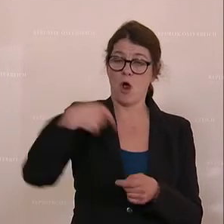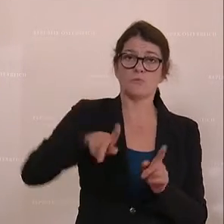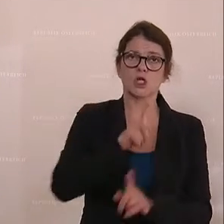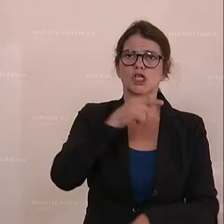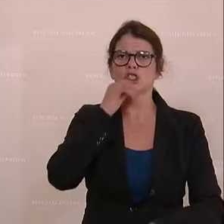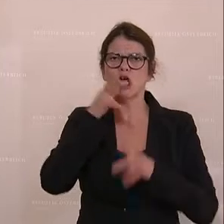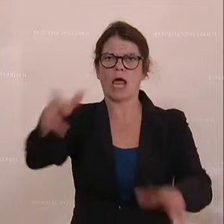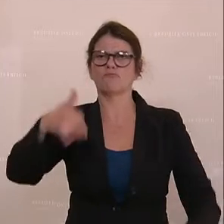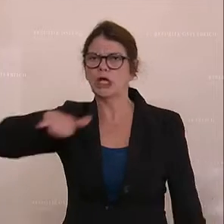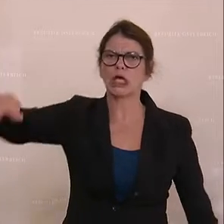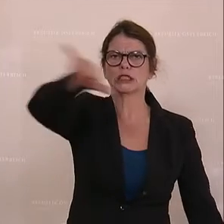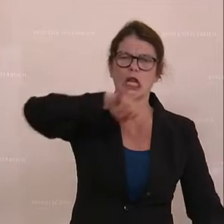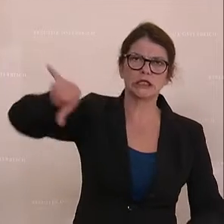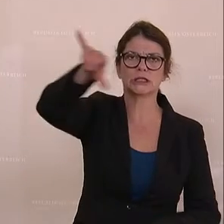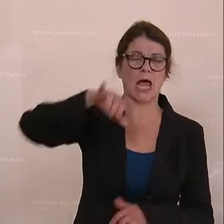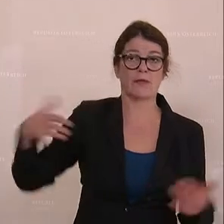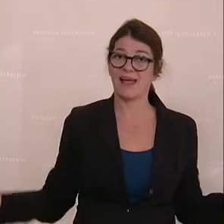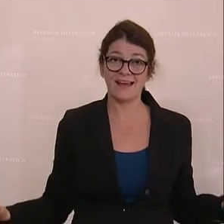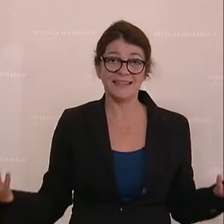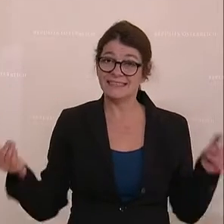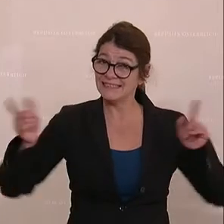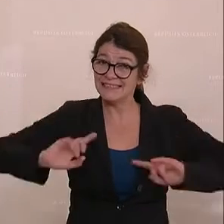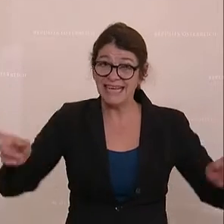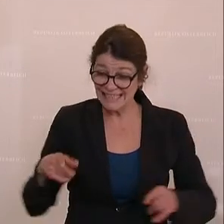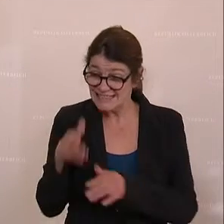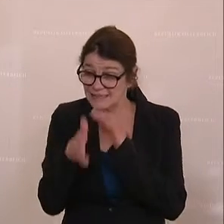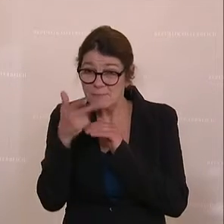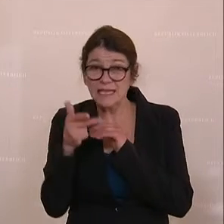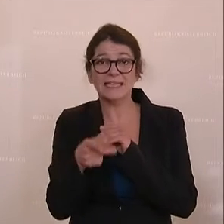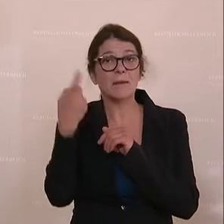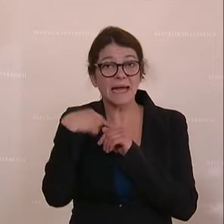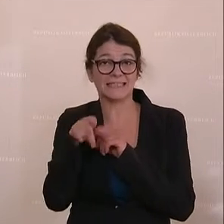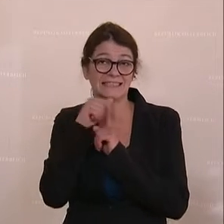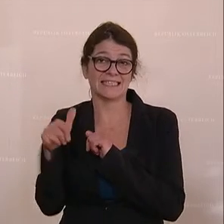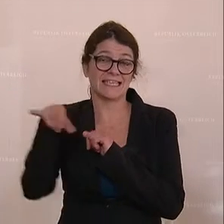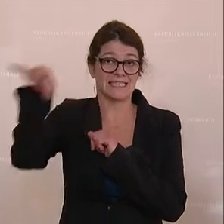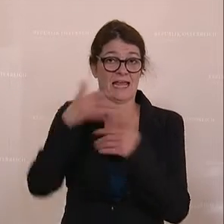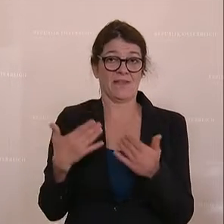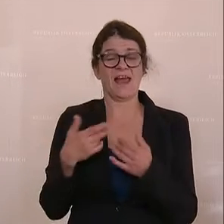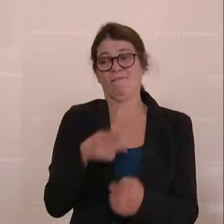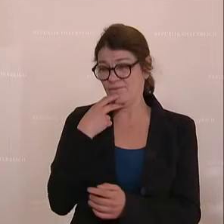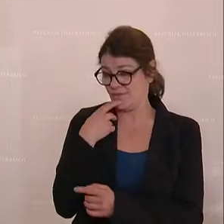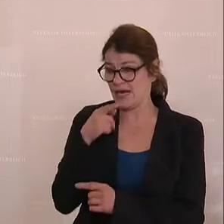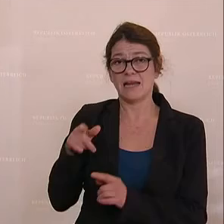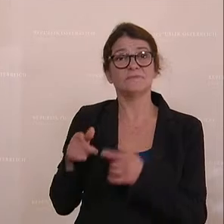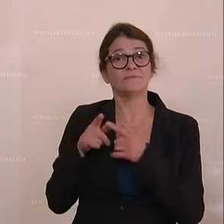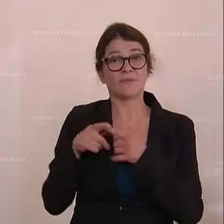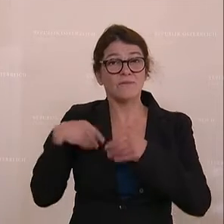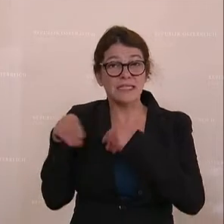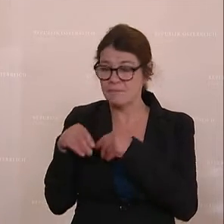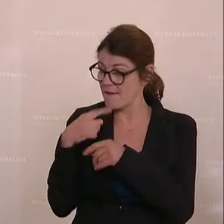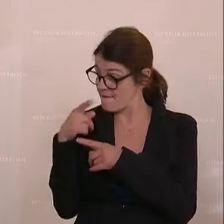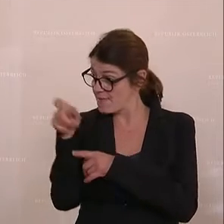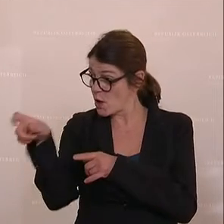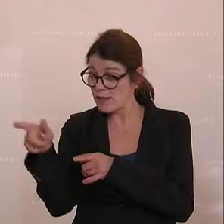Gießkanne, da sind wir eben genau bei diesem letzten Drittel der kalten Progression, wo eben dieser Handlungsspielraum für noch mehr